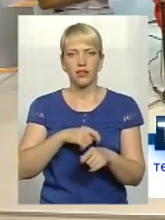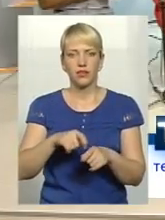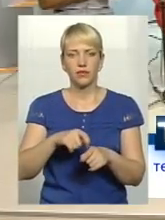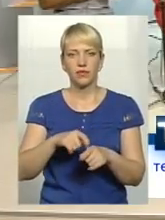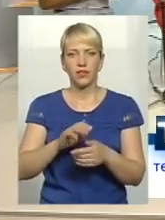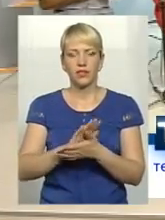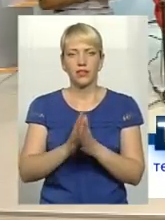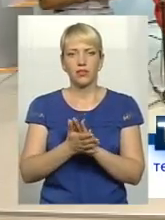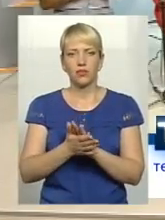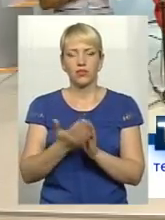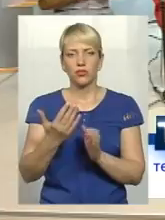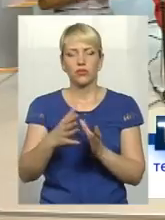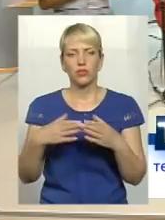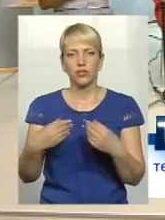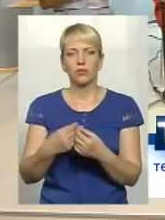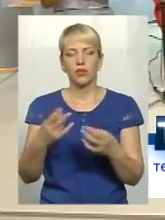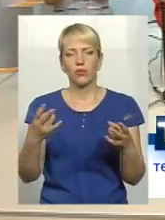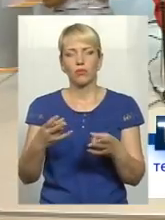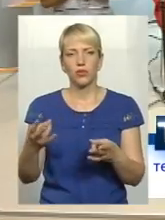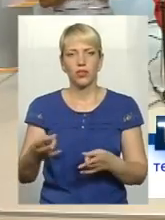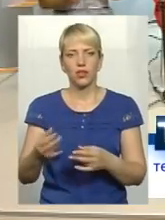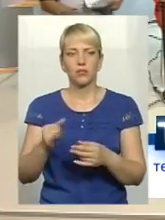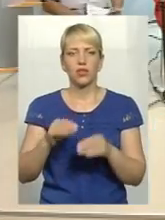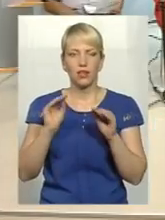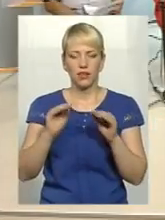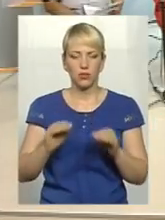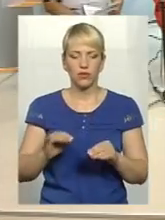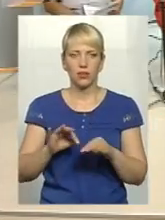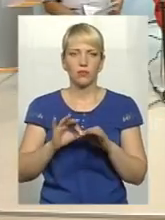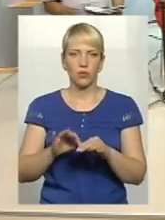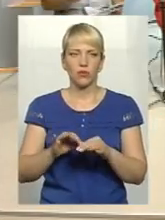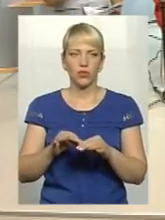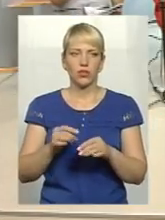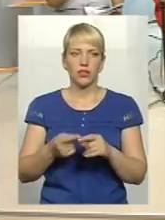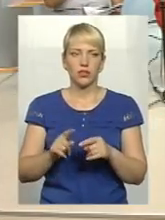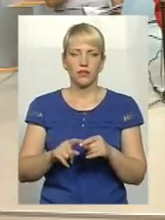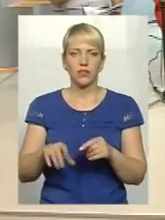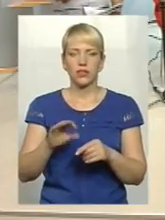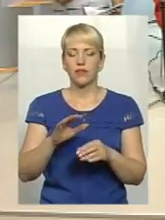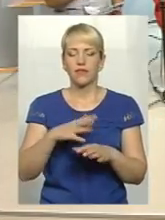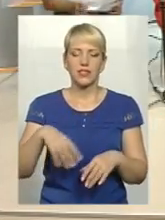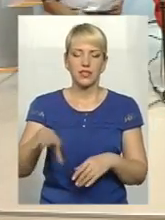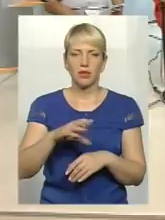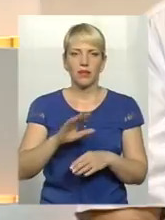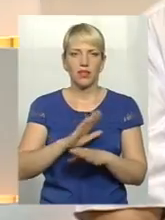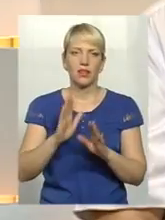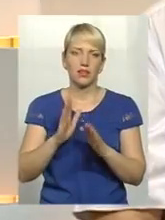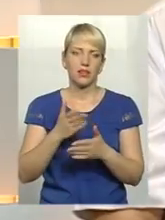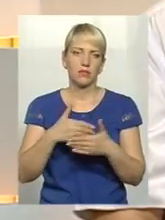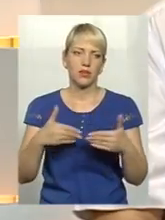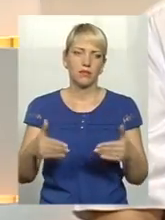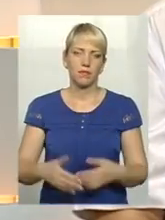матеріальне становище його сім'ї, його потреби, анкетуватися, і проводити з ним відповідна робота, всіма, тільки ми, а й наші партнери.